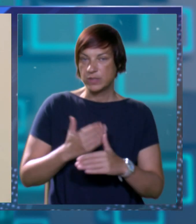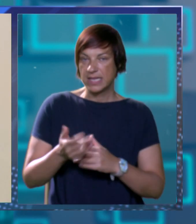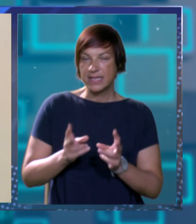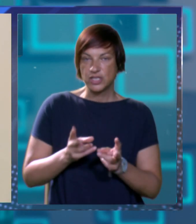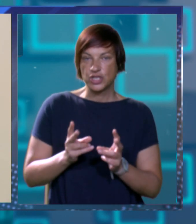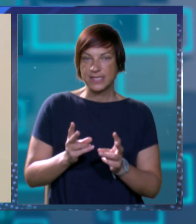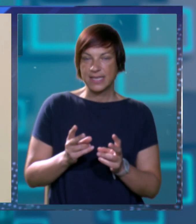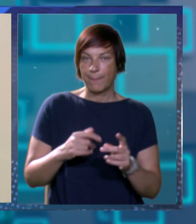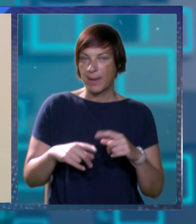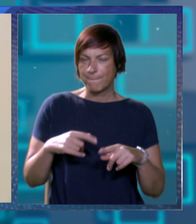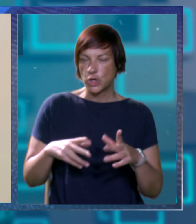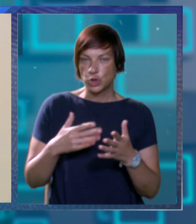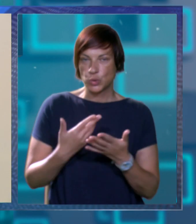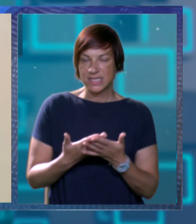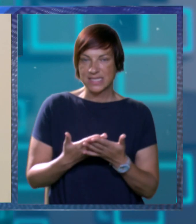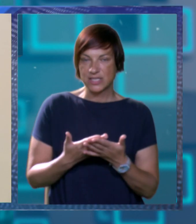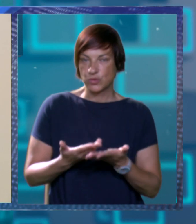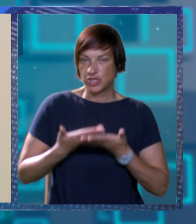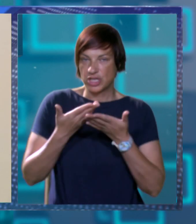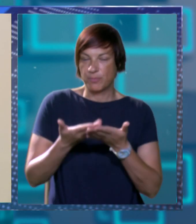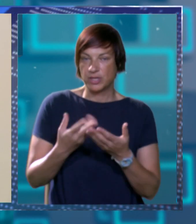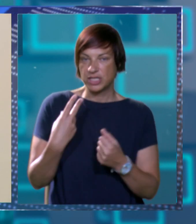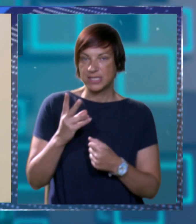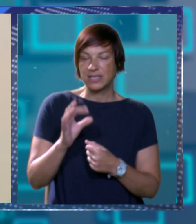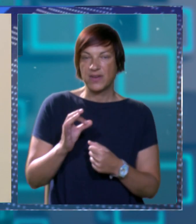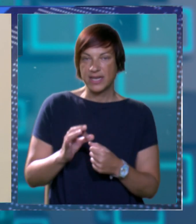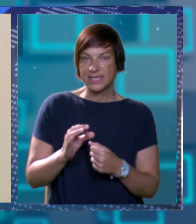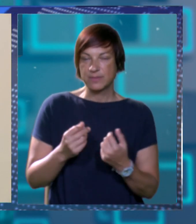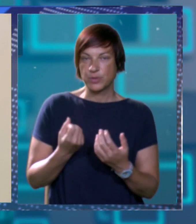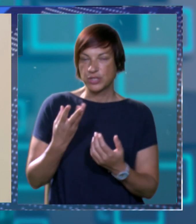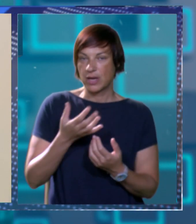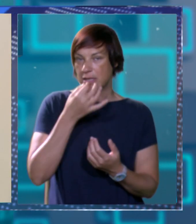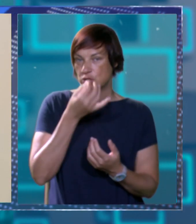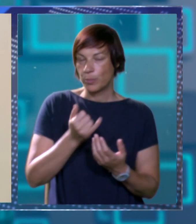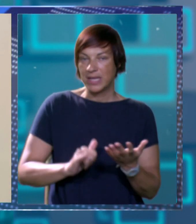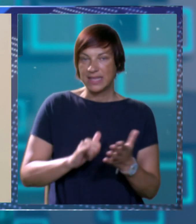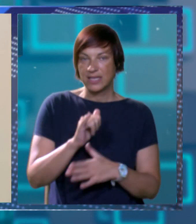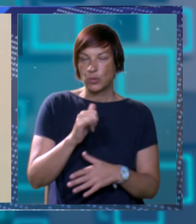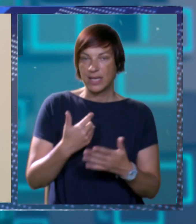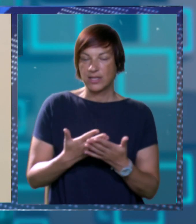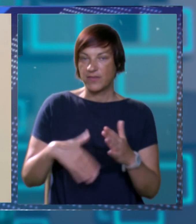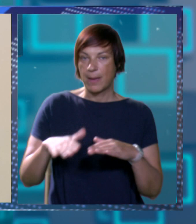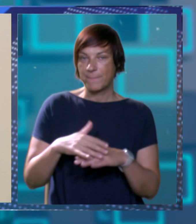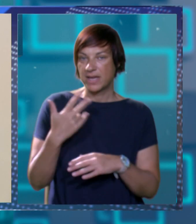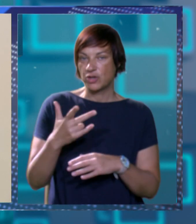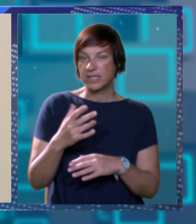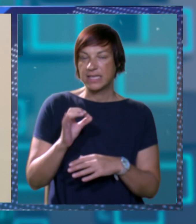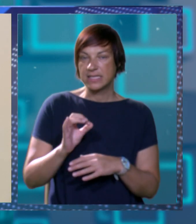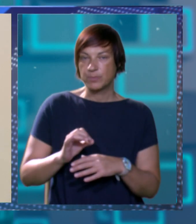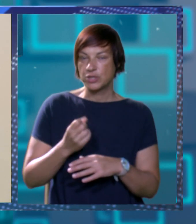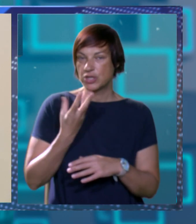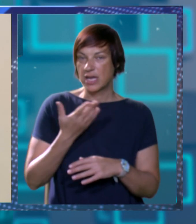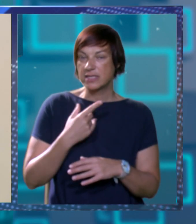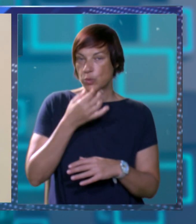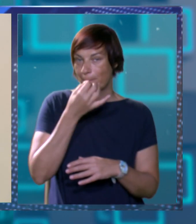sljedećoj zimi produkciju ćemo dići za nekih 12% kad su u pitanju letovi a preko 13% kad su